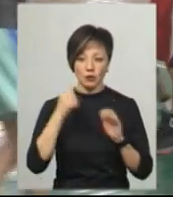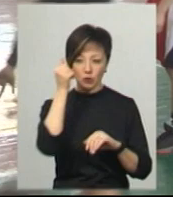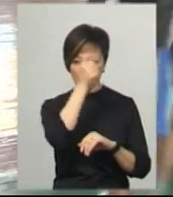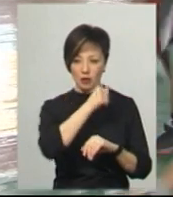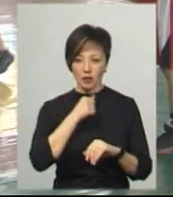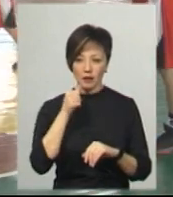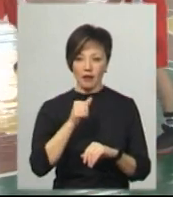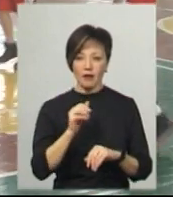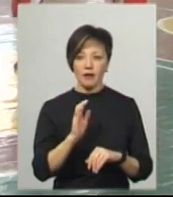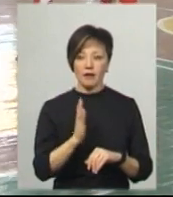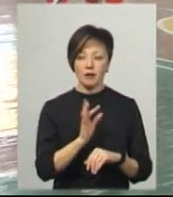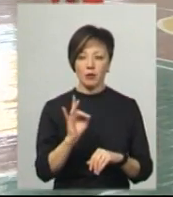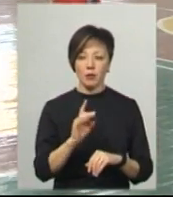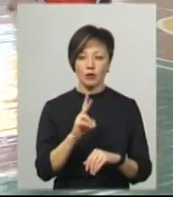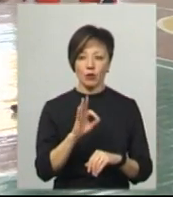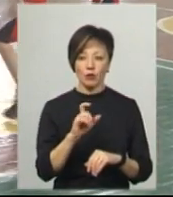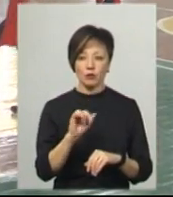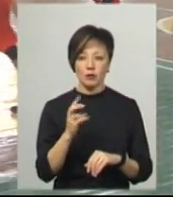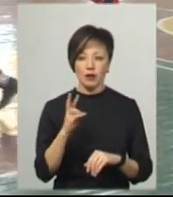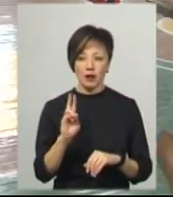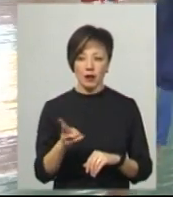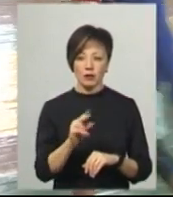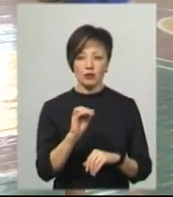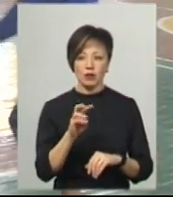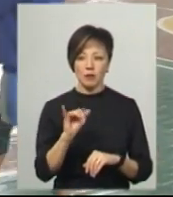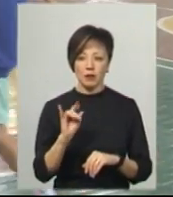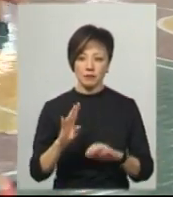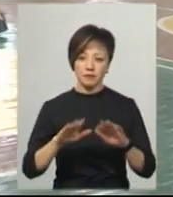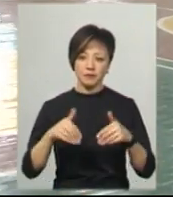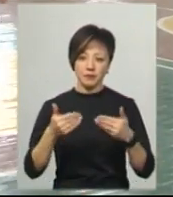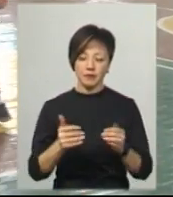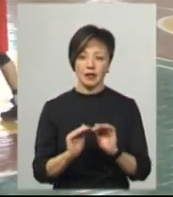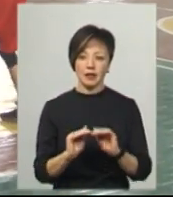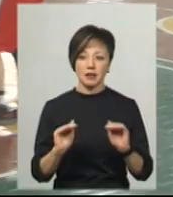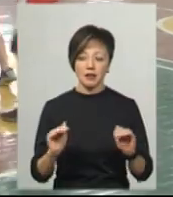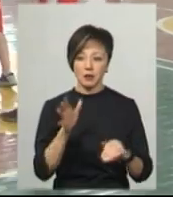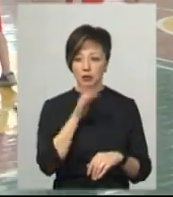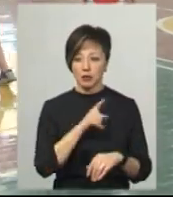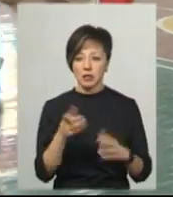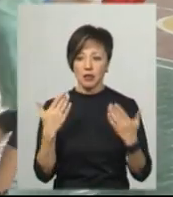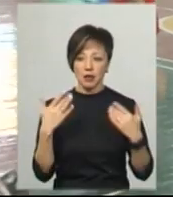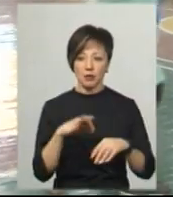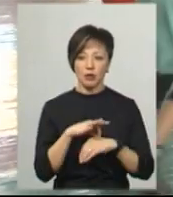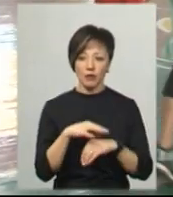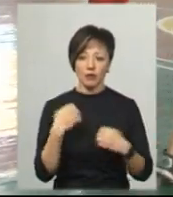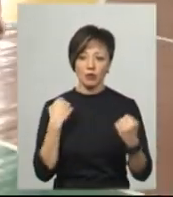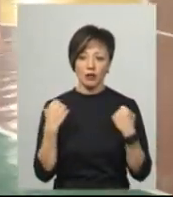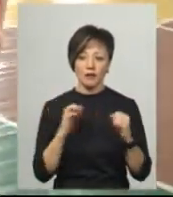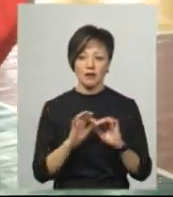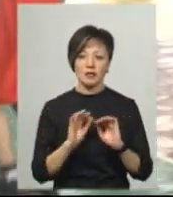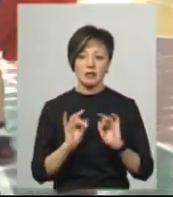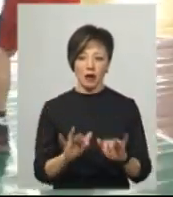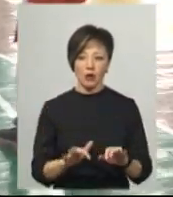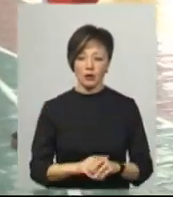Водимир Романичко-Жутняк і Михайло Чекман дали пропозицію для дітей під час канікул проводити спортивні заходи.